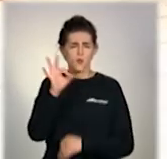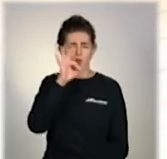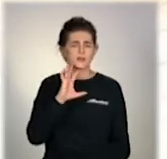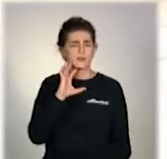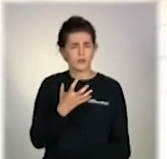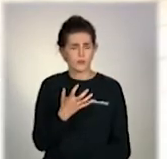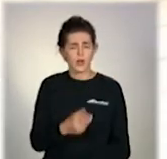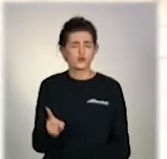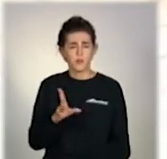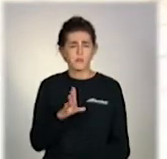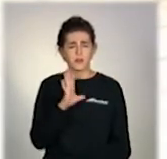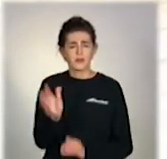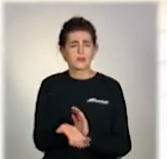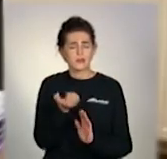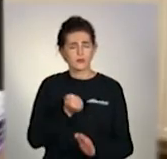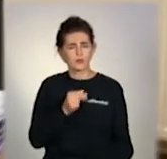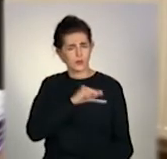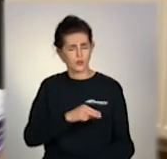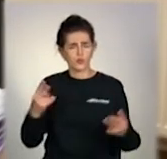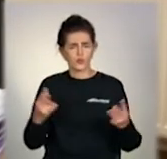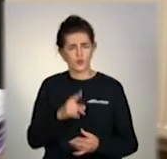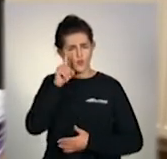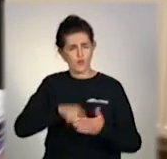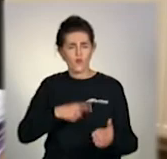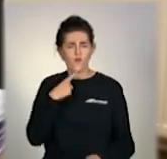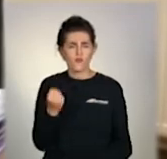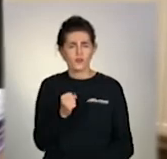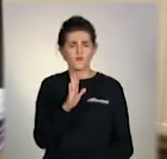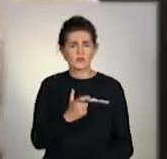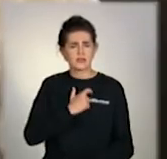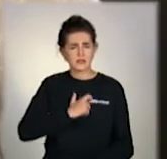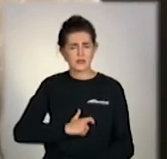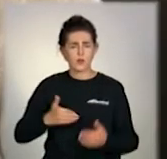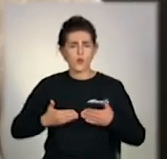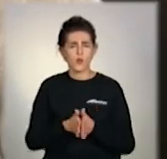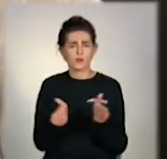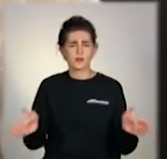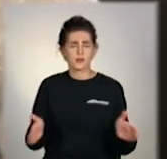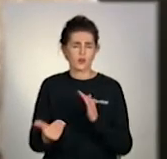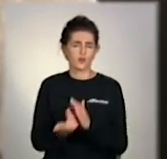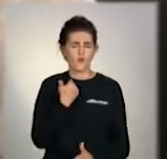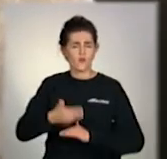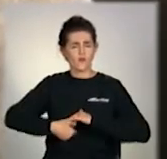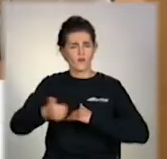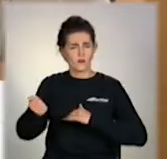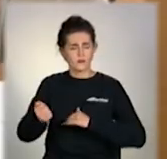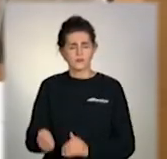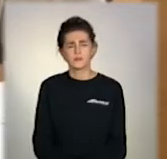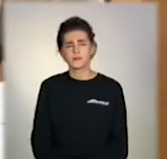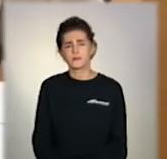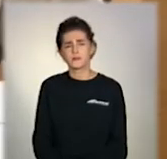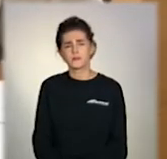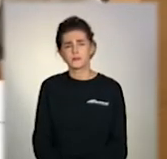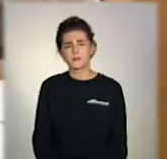Тож, щоб знайти роботу, треба перш за все бути впевненими у собі та відкритими до нових викликів. Надія Торопенко, Наталія Шарай,